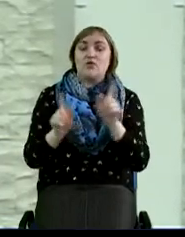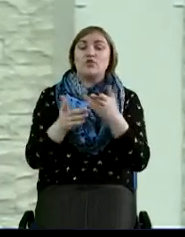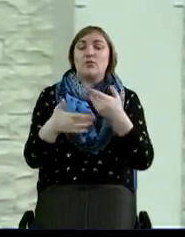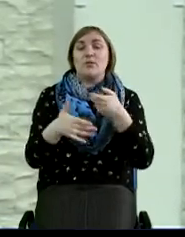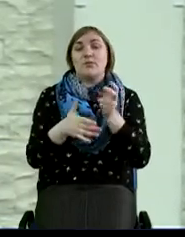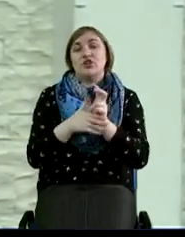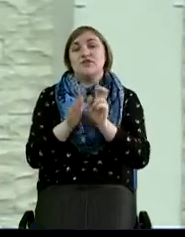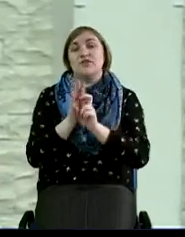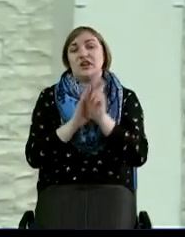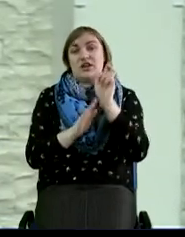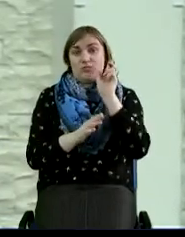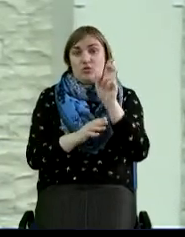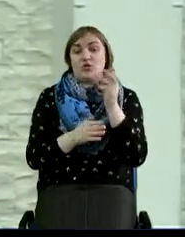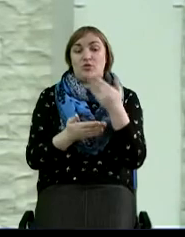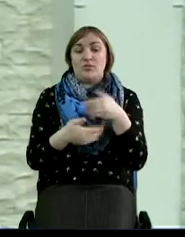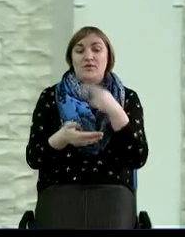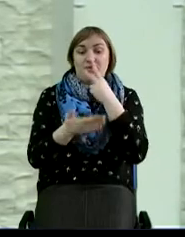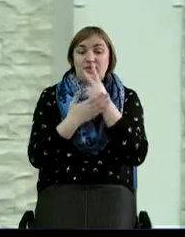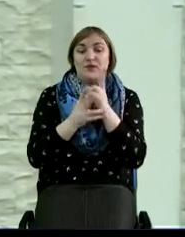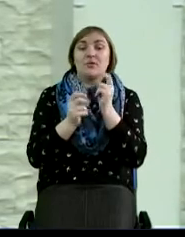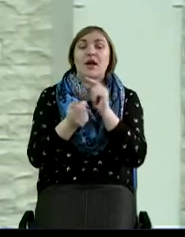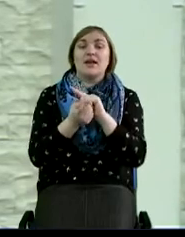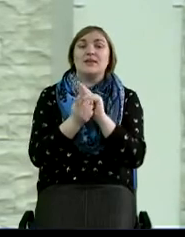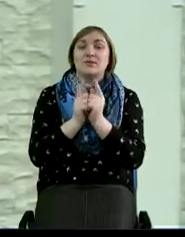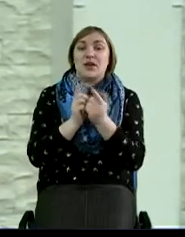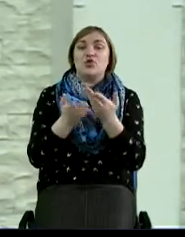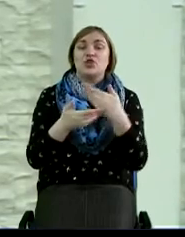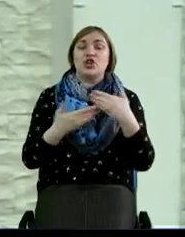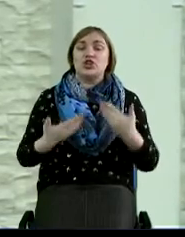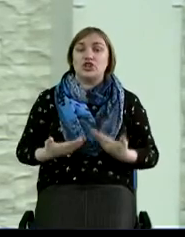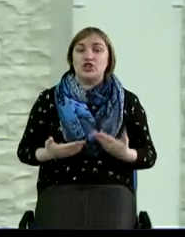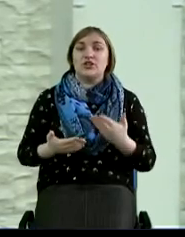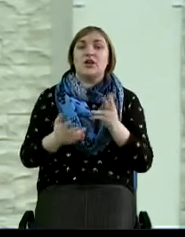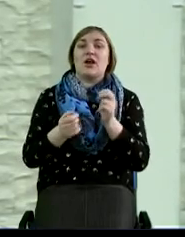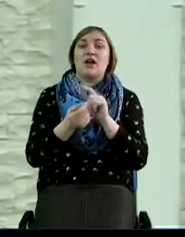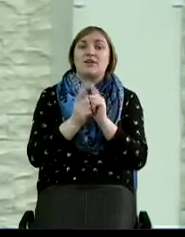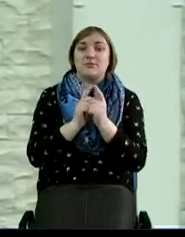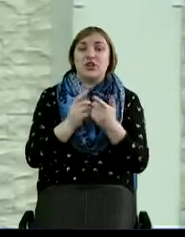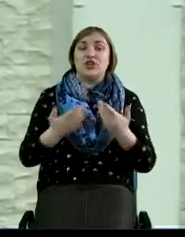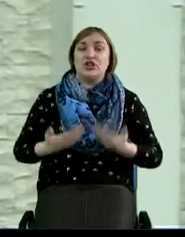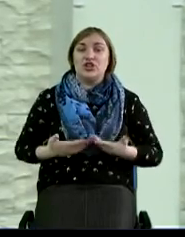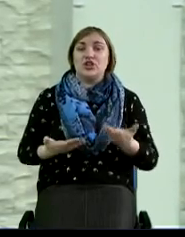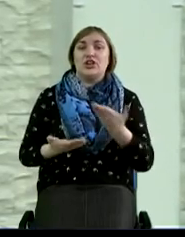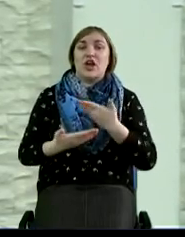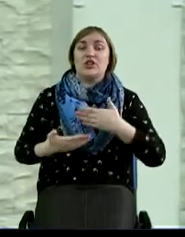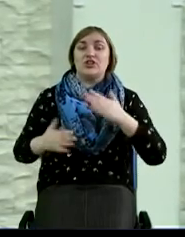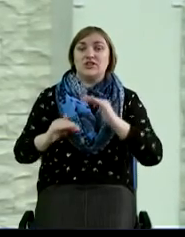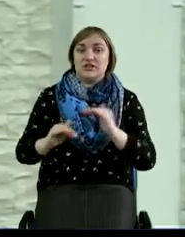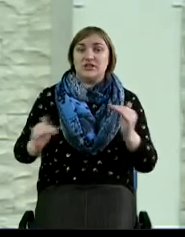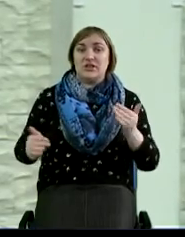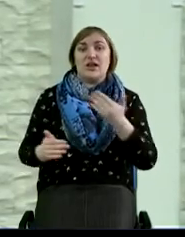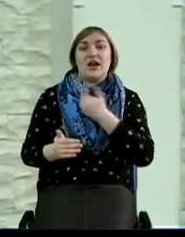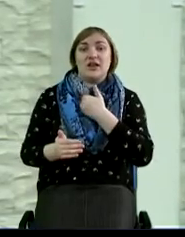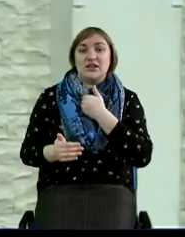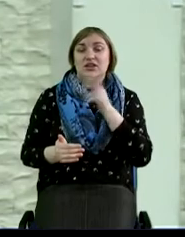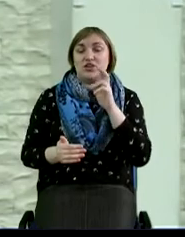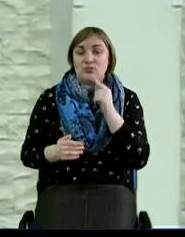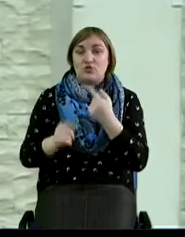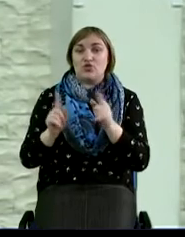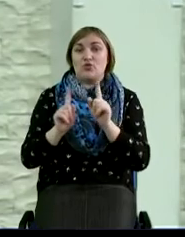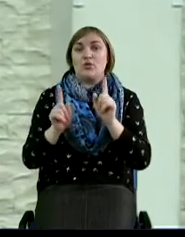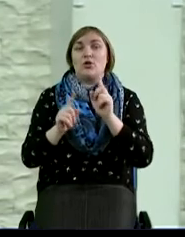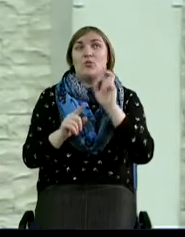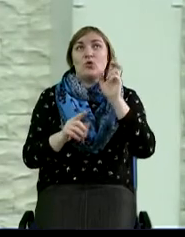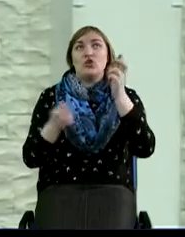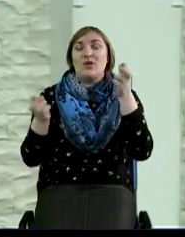в Церковь Божию, мы видим, как изменяются наши жизни, как изменяются жизни наших детей. И хотелось бы, чтобы именно вот это вот Божие